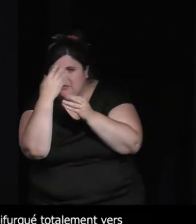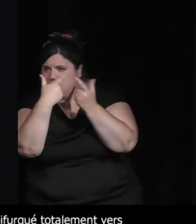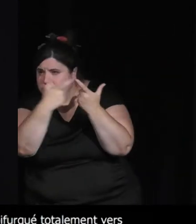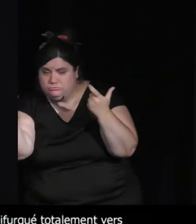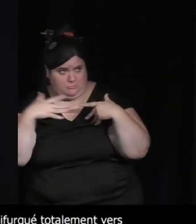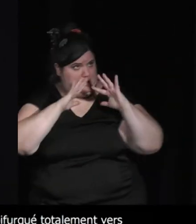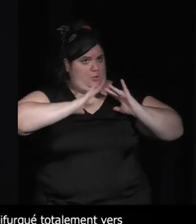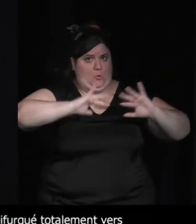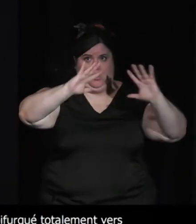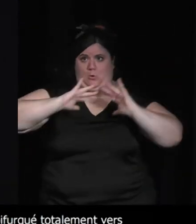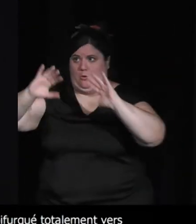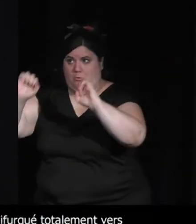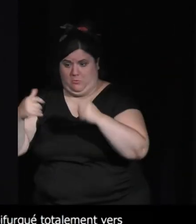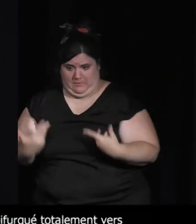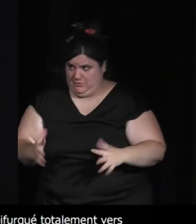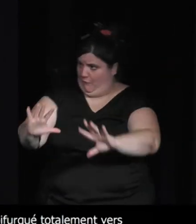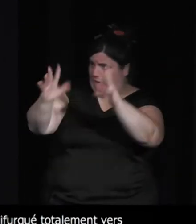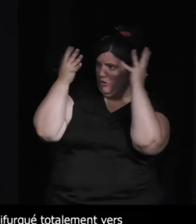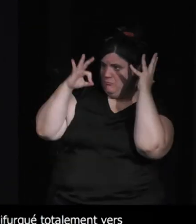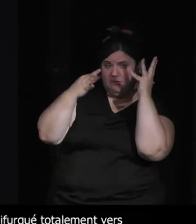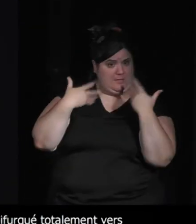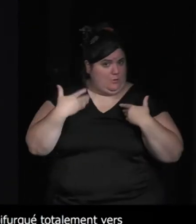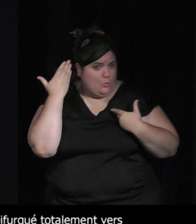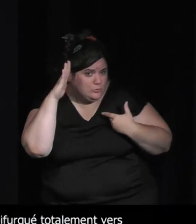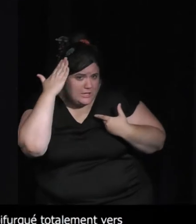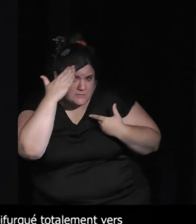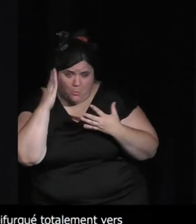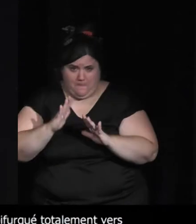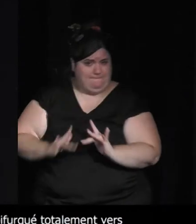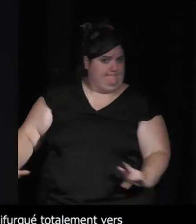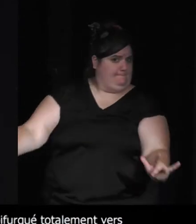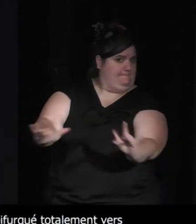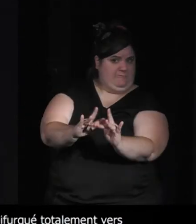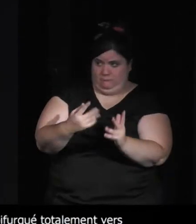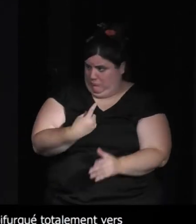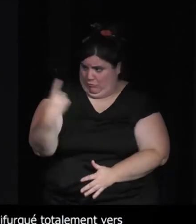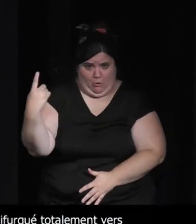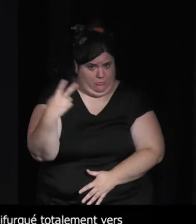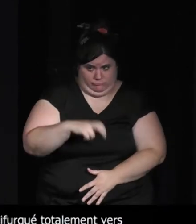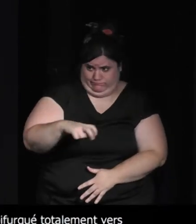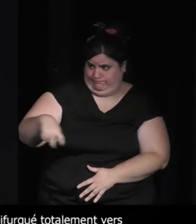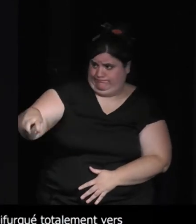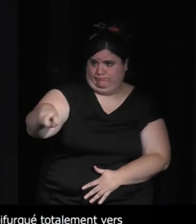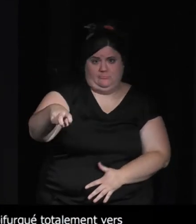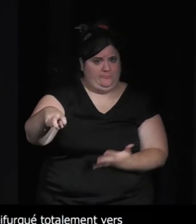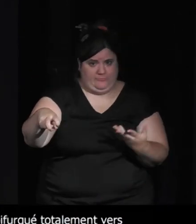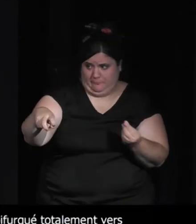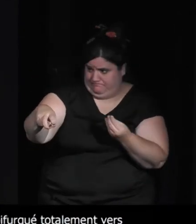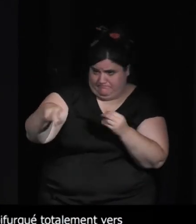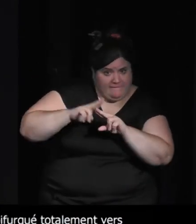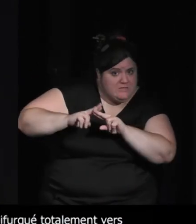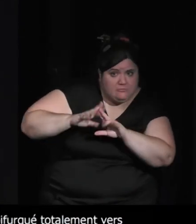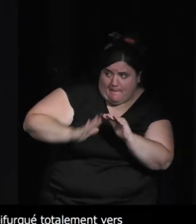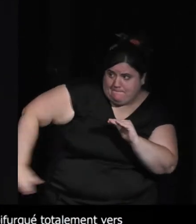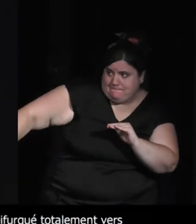tout autre animal c'est une forêt qui clairement est vide même de enfin